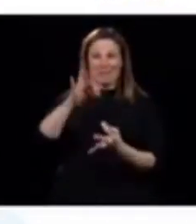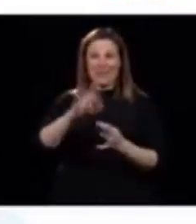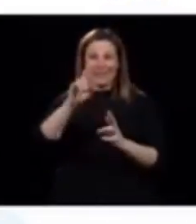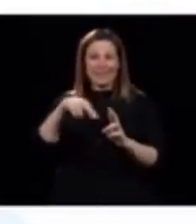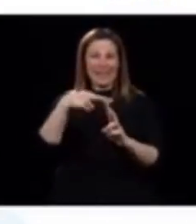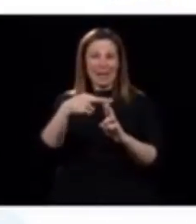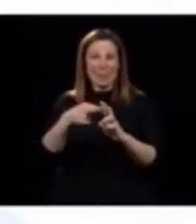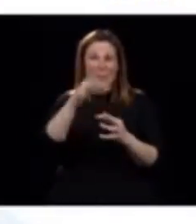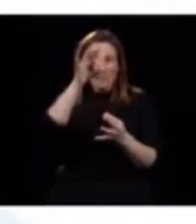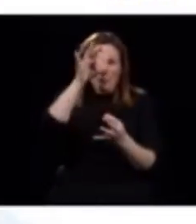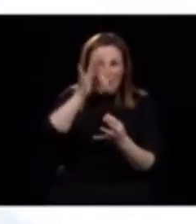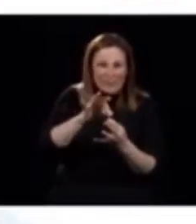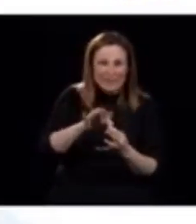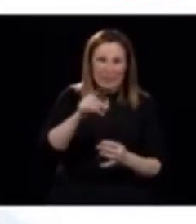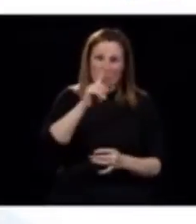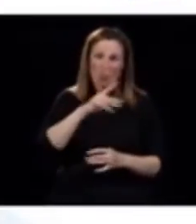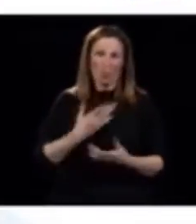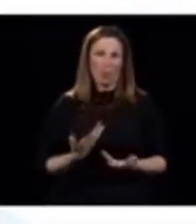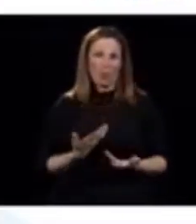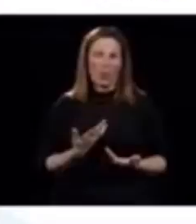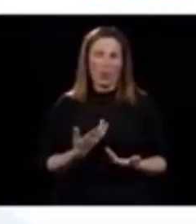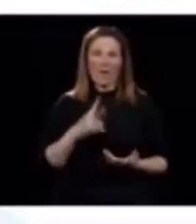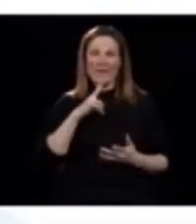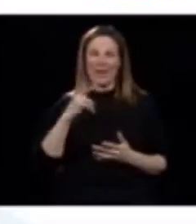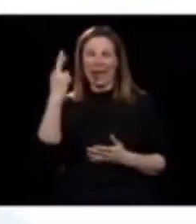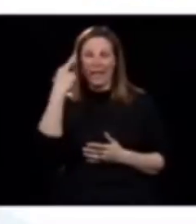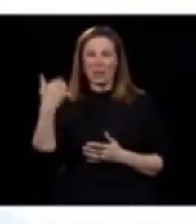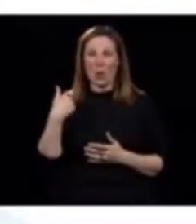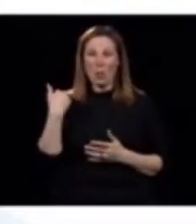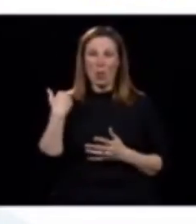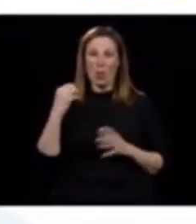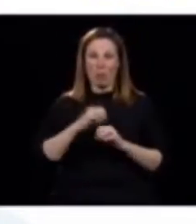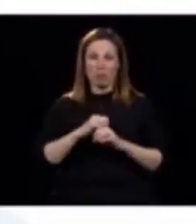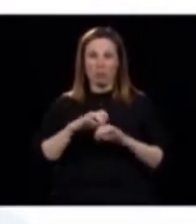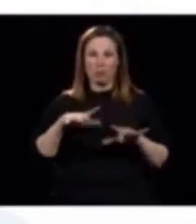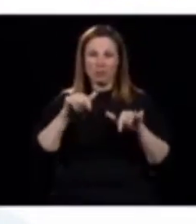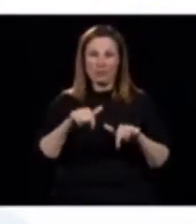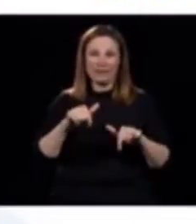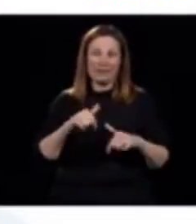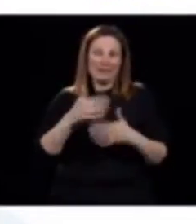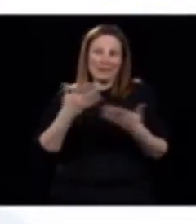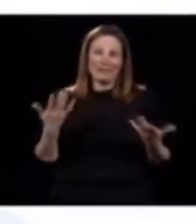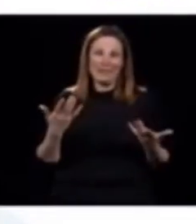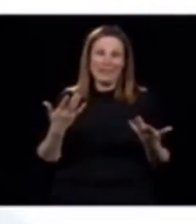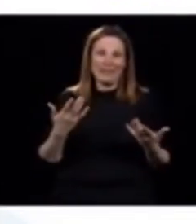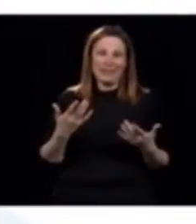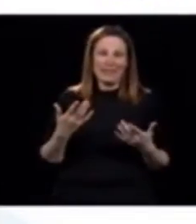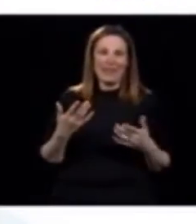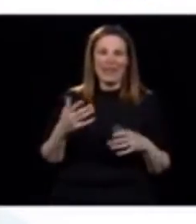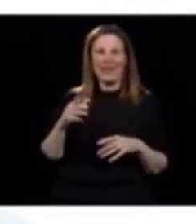détail de l'explication. M. le Premier ministre, achalant mais bien fin.